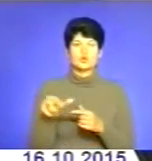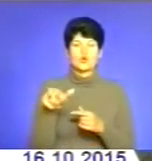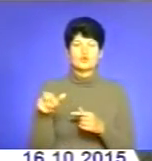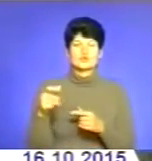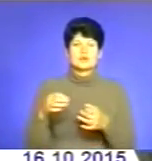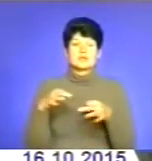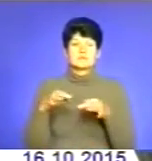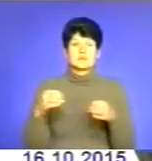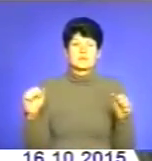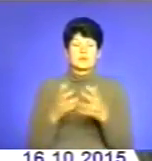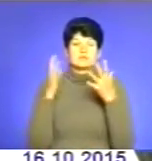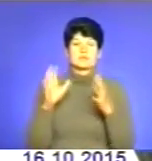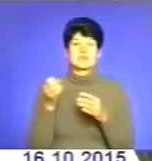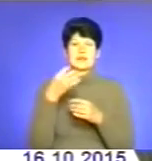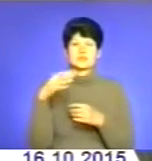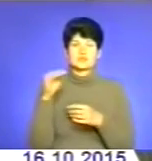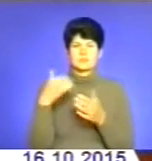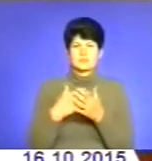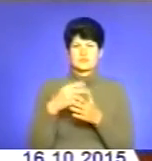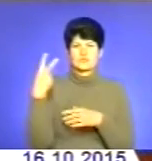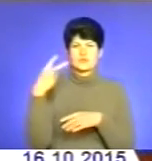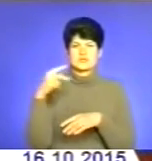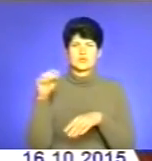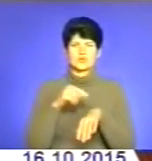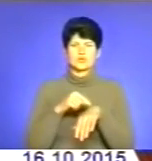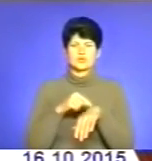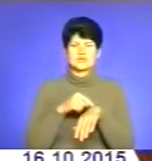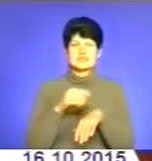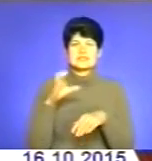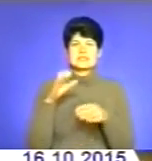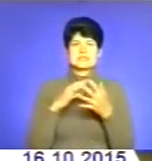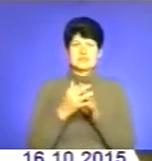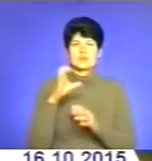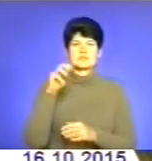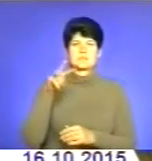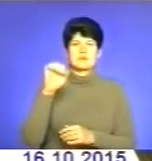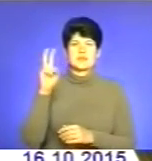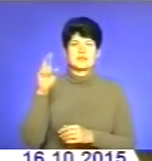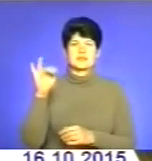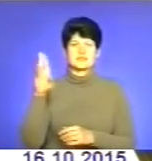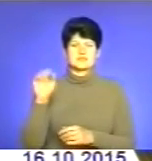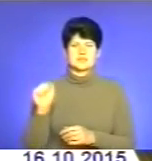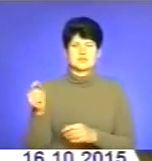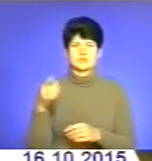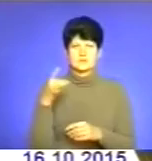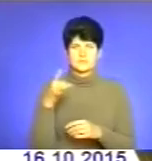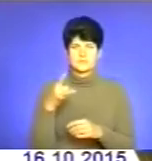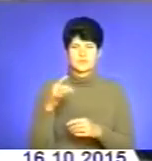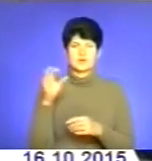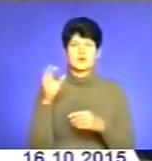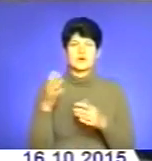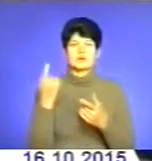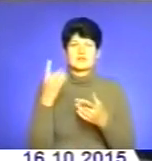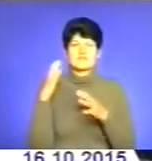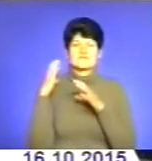трапилася 15 жовтня близько 20-ї години 15 хвилин у селі Смиківці Тернопільського району. Водій вантажного автомобіля «ДАВ», який